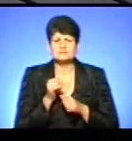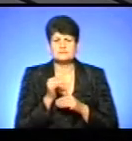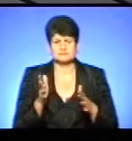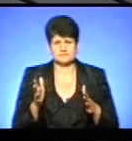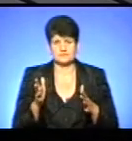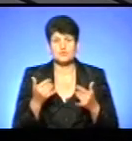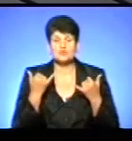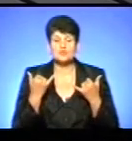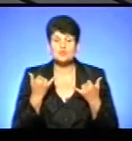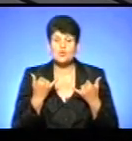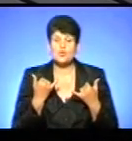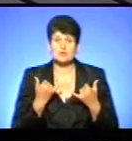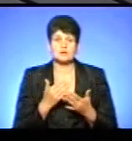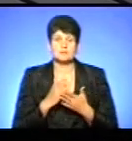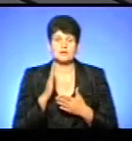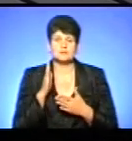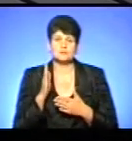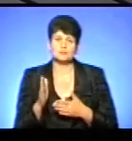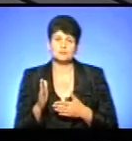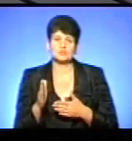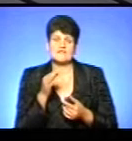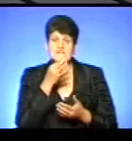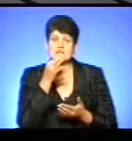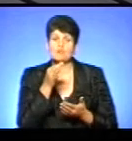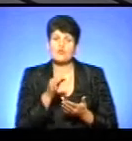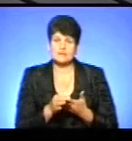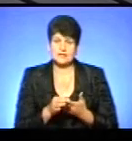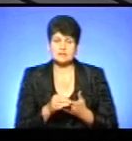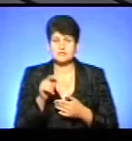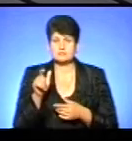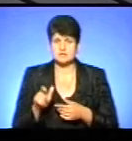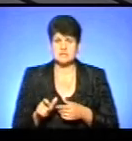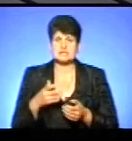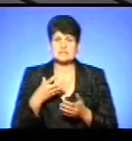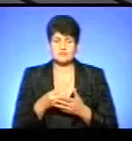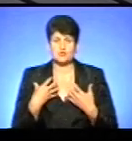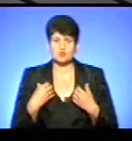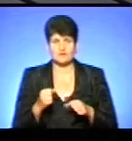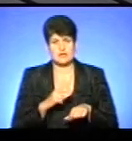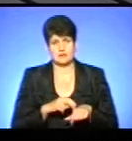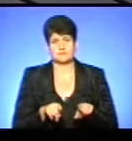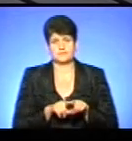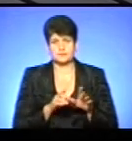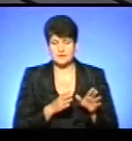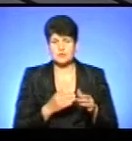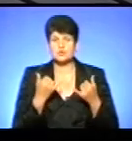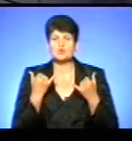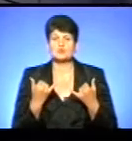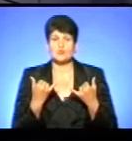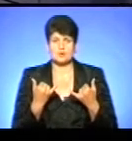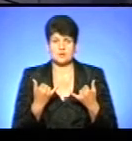Тобто сьогодні має відбутися відповідальність, як пацієнта за своє здоров'я, так і лікаря. Сьогодні,